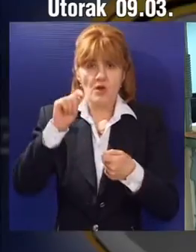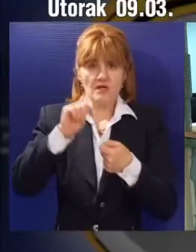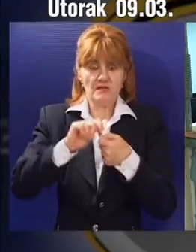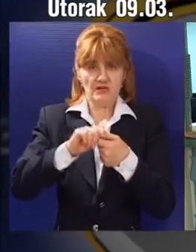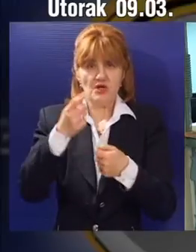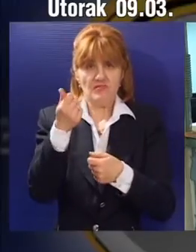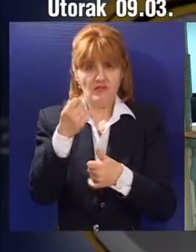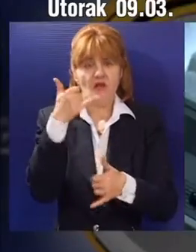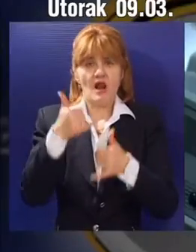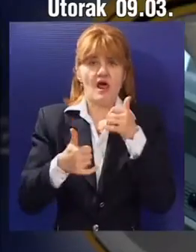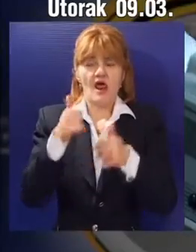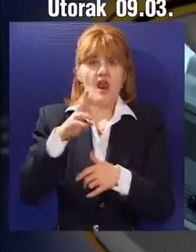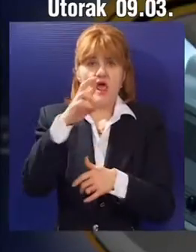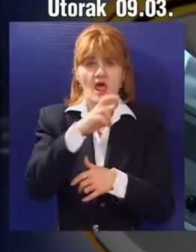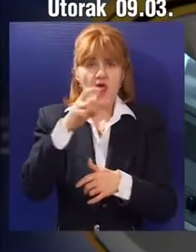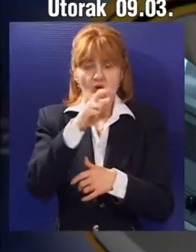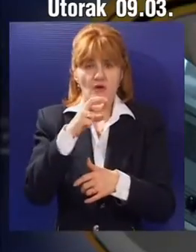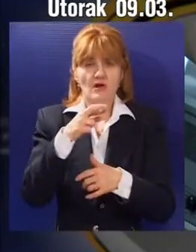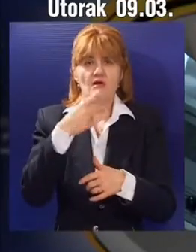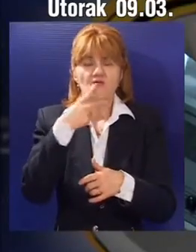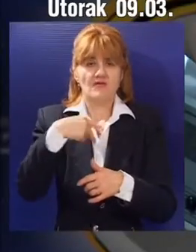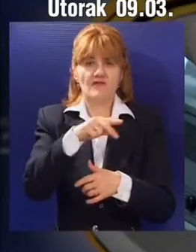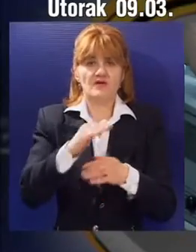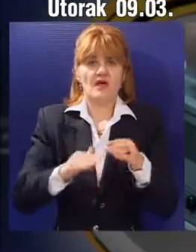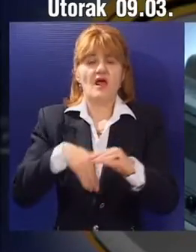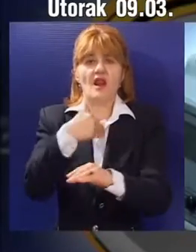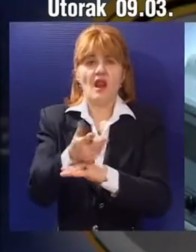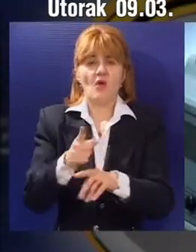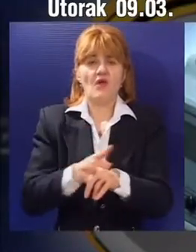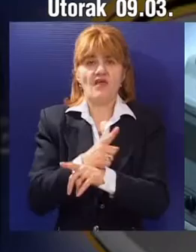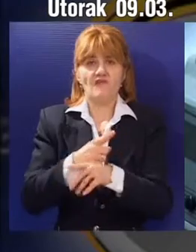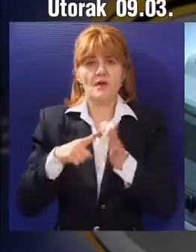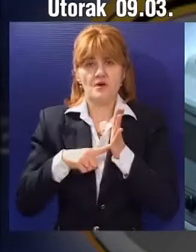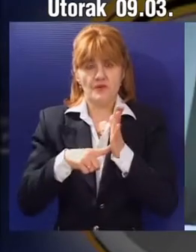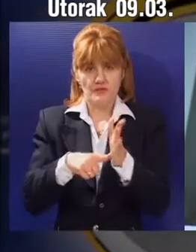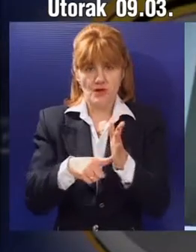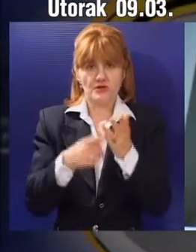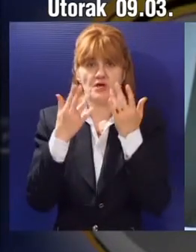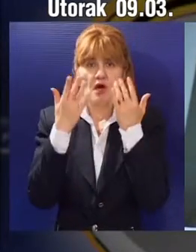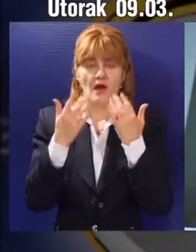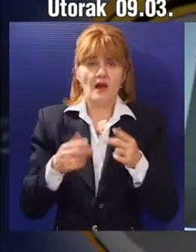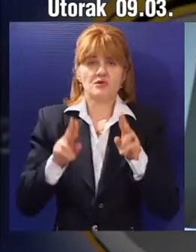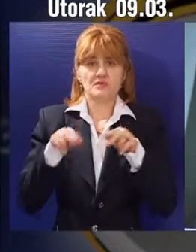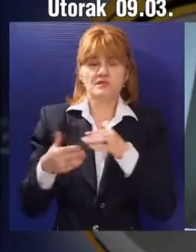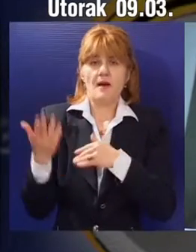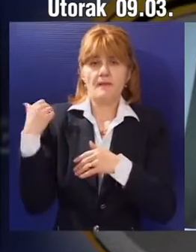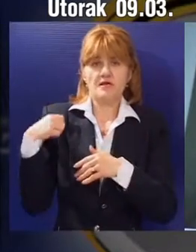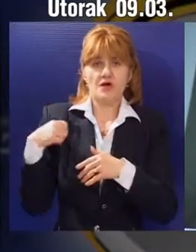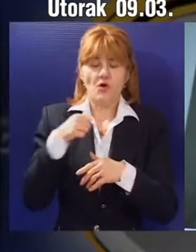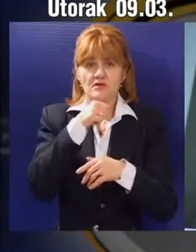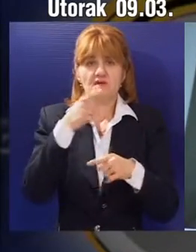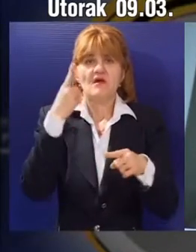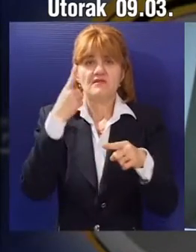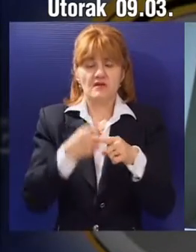devizna ili dinarska štednja, poštediše je na žalost moguće doneti tek nakon protoka vremena. Računica za prethodnu godinu je jasna i